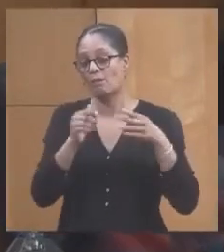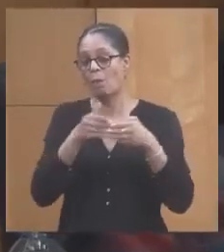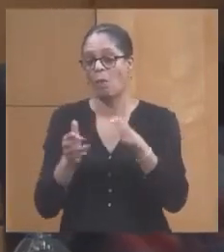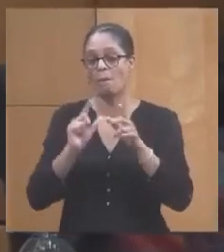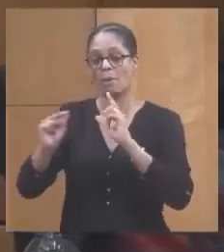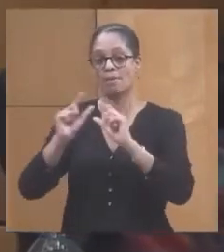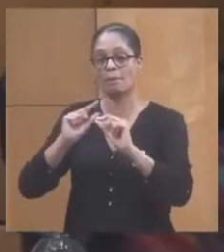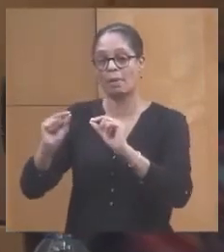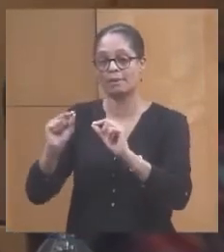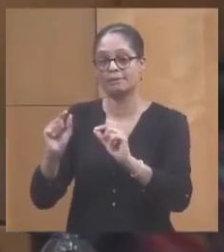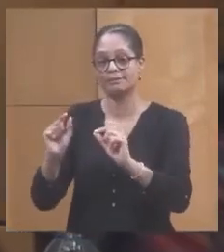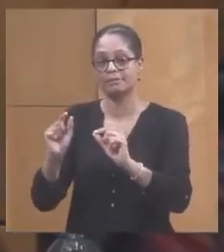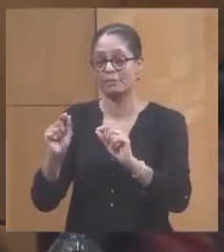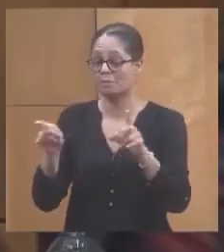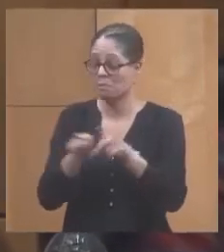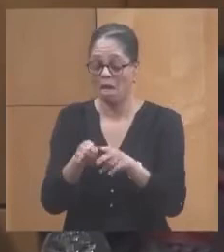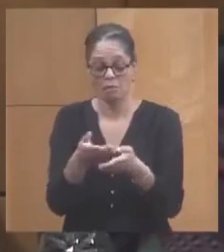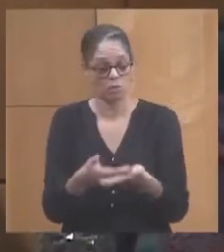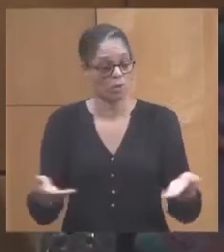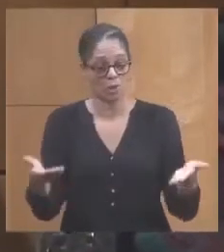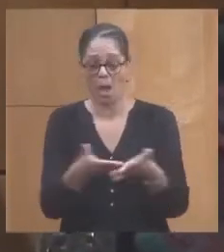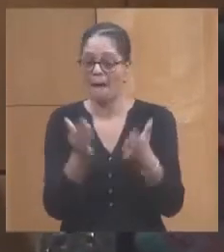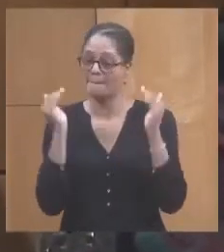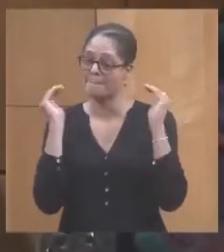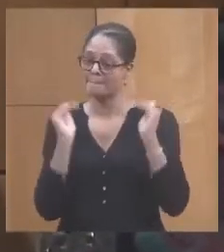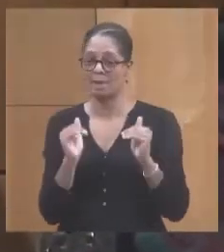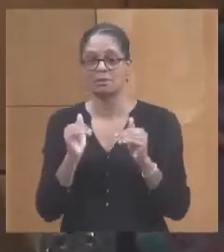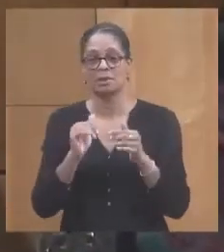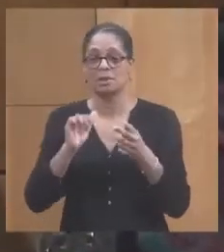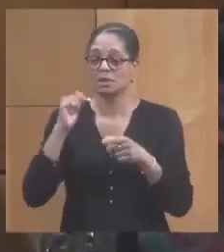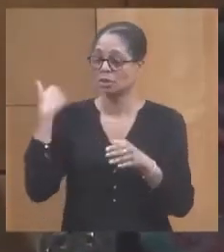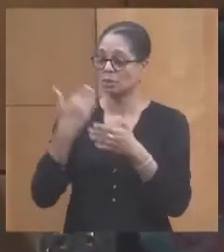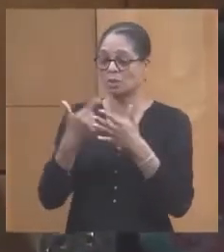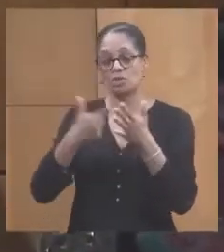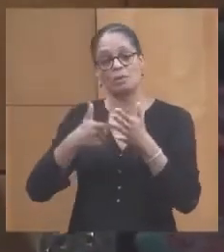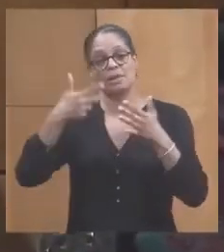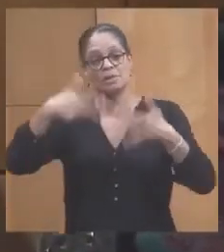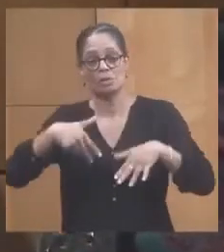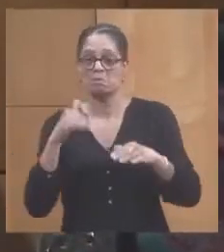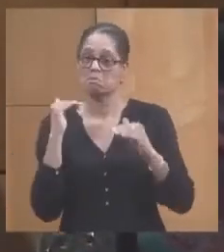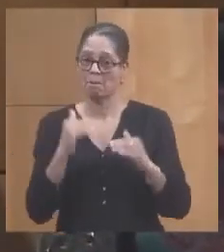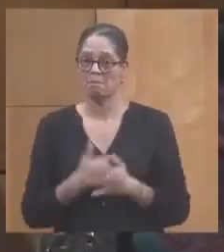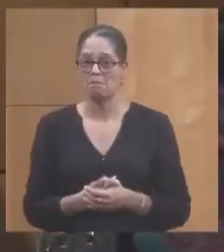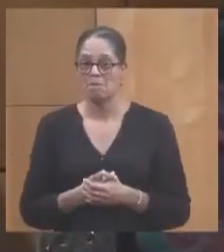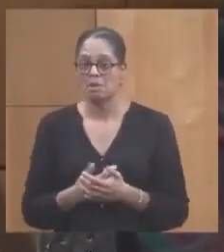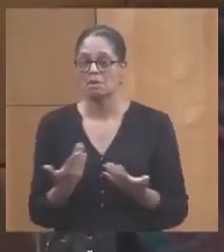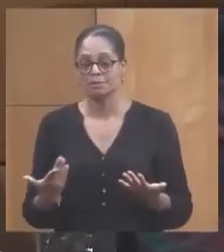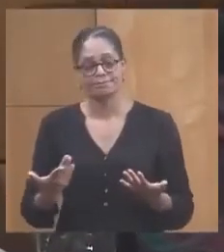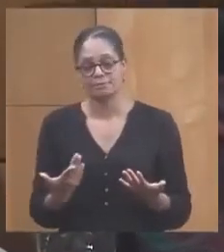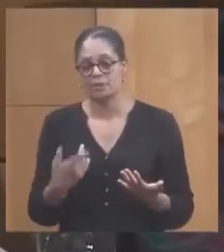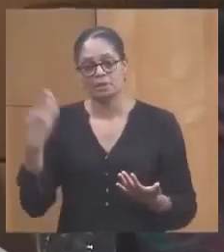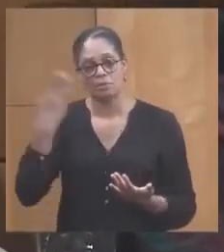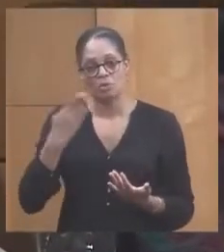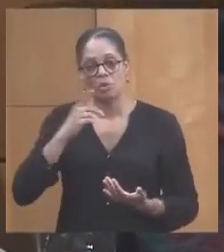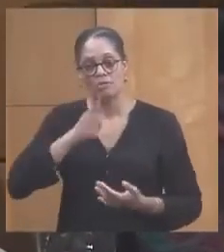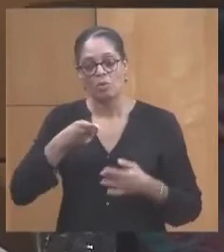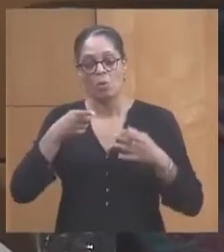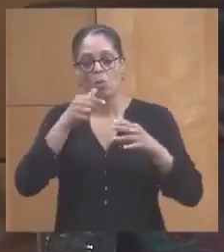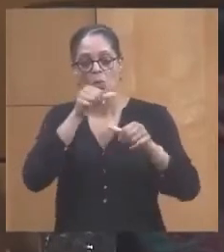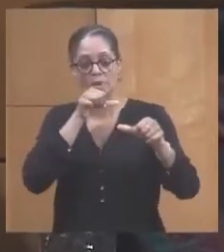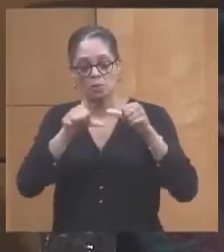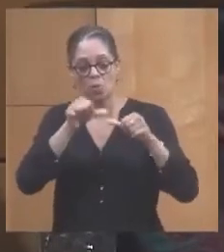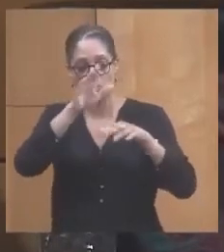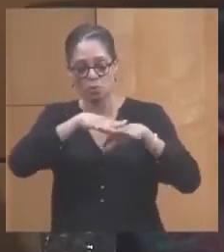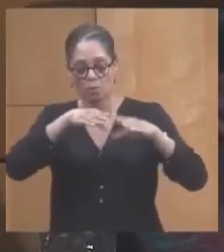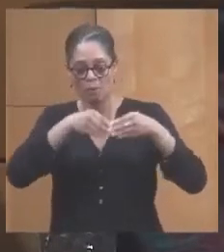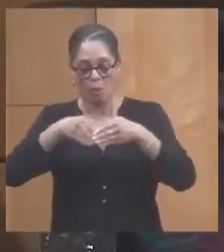la même situation sur le port. Rien n'a changé depuis 2018. Donc il faut améliorer très nettement les conditions sur le